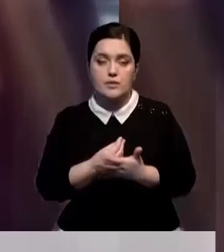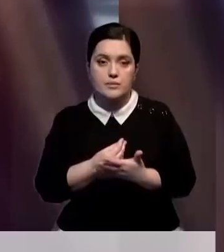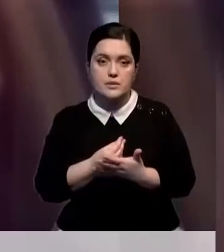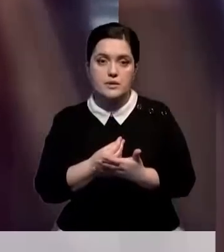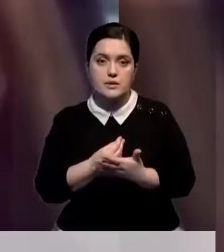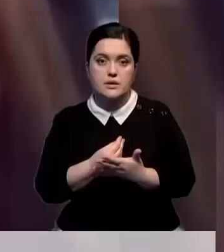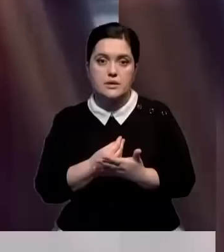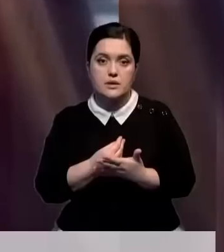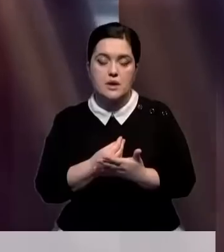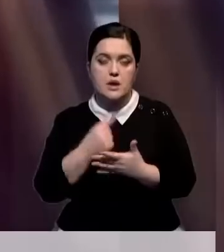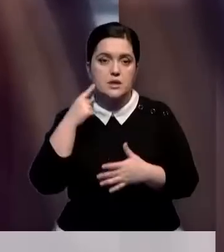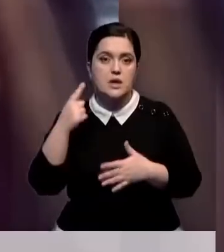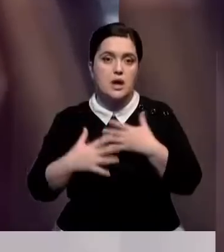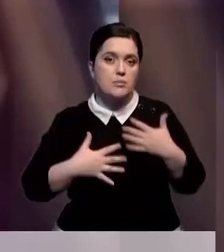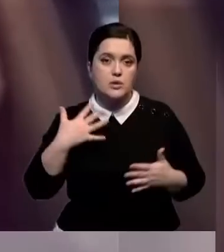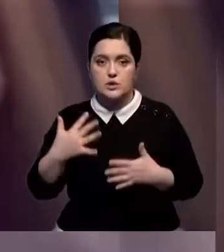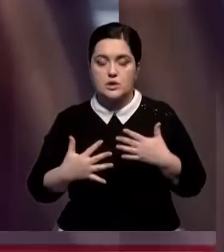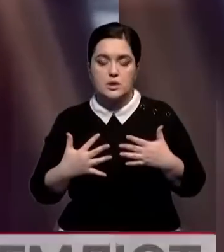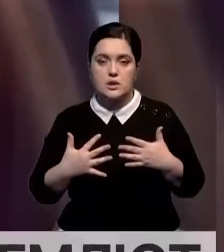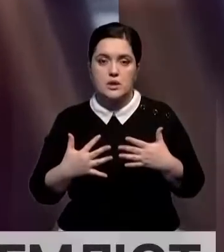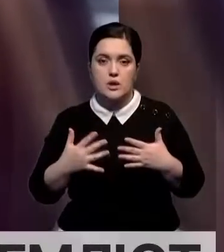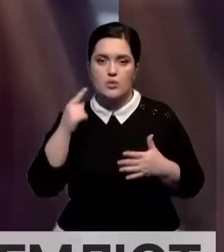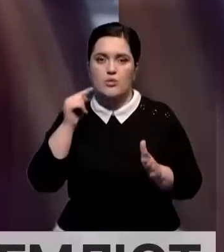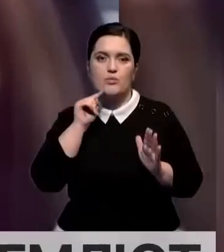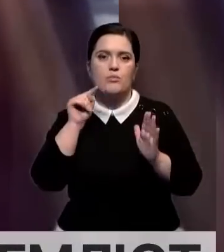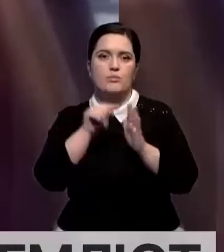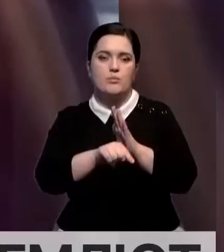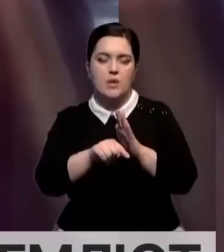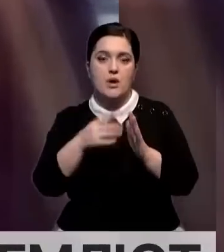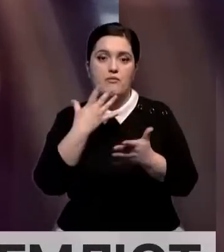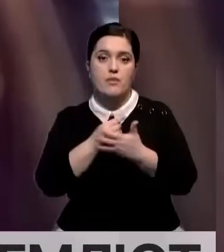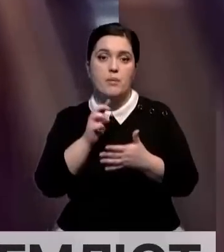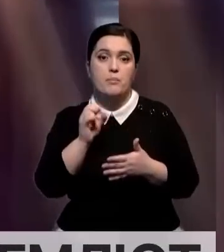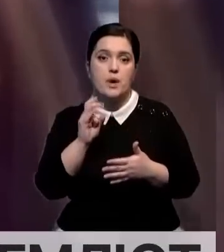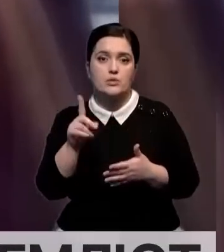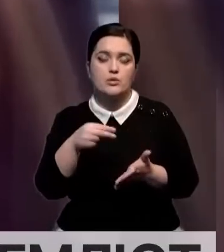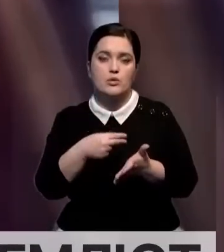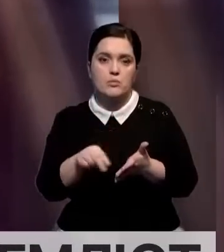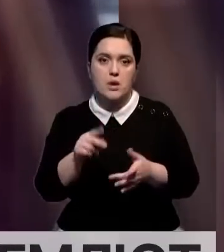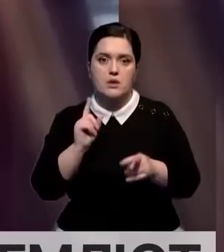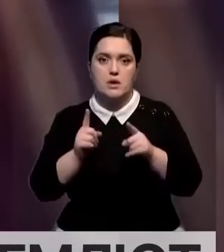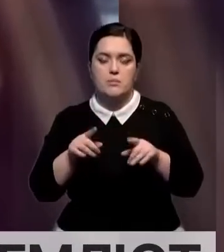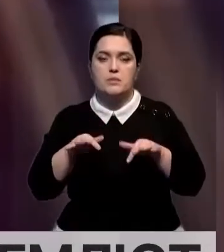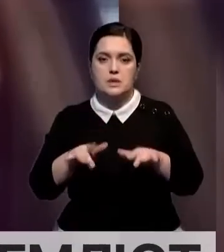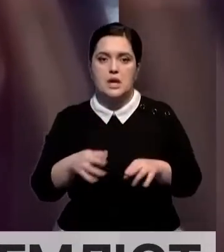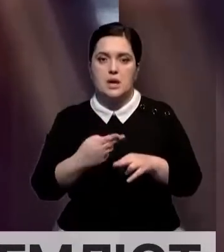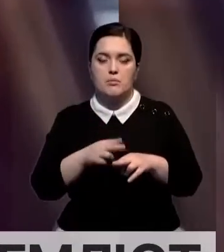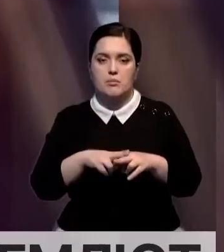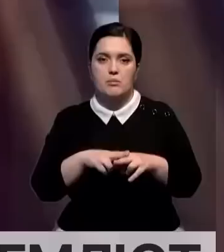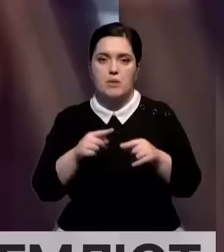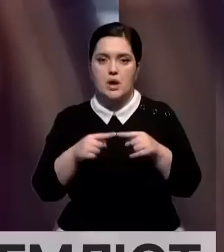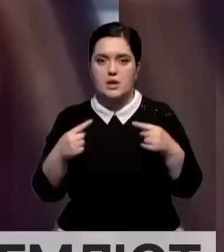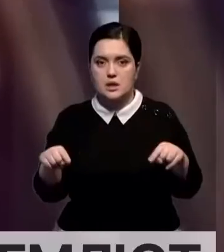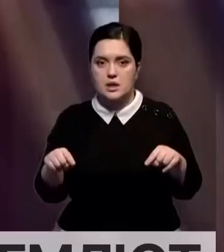вводят людей в заблуждение, то есть как будто вы приходите на сайт своего банка, где хотите что-то купить, а на самом деле он отличается